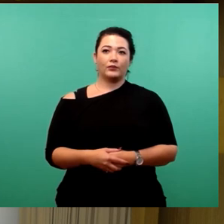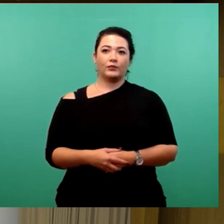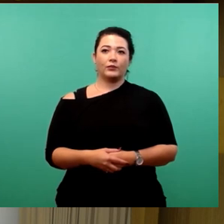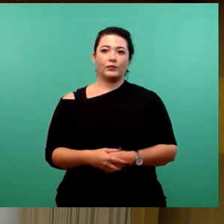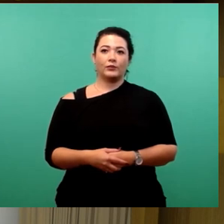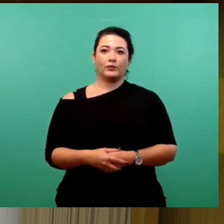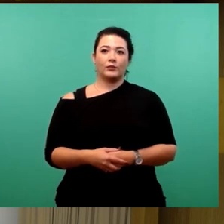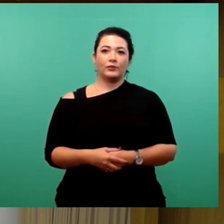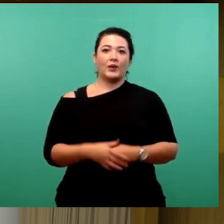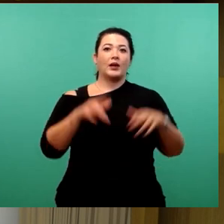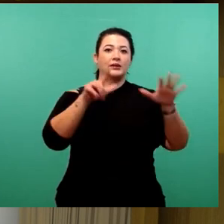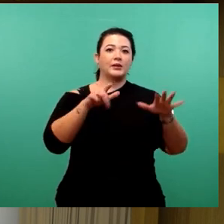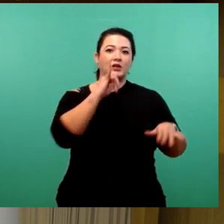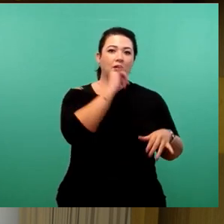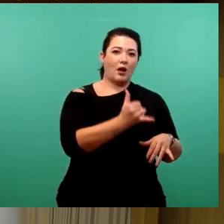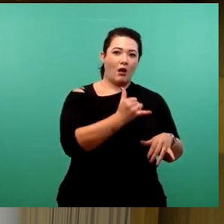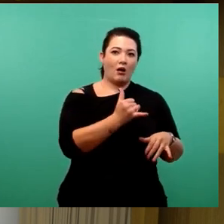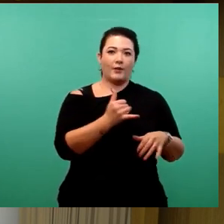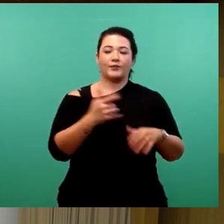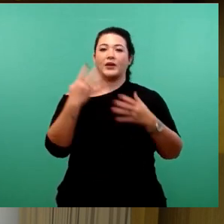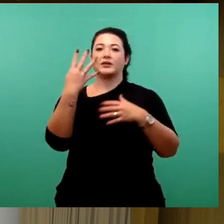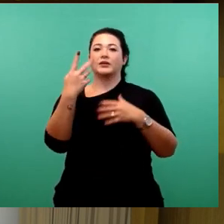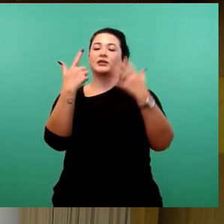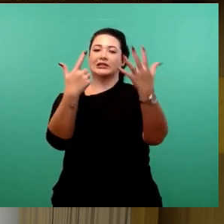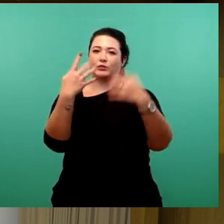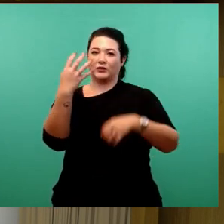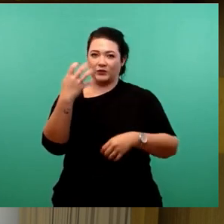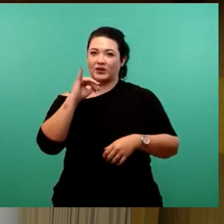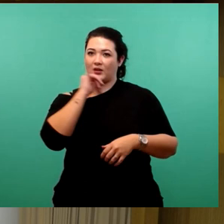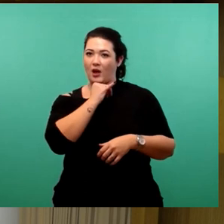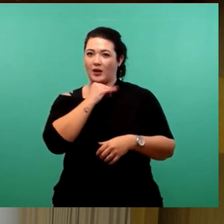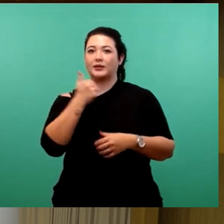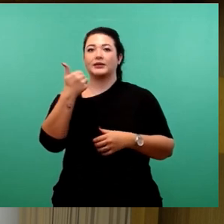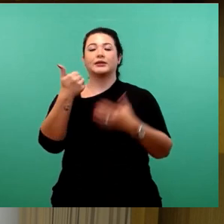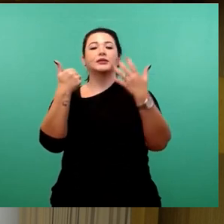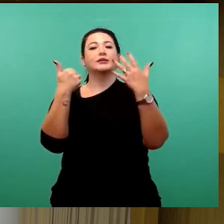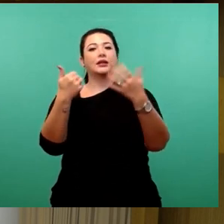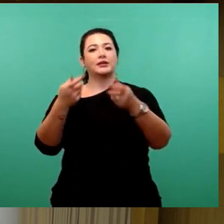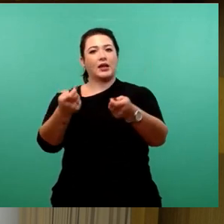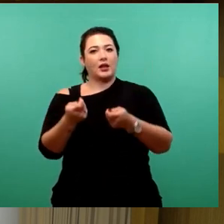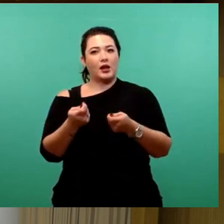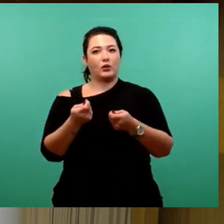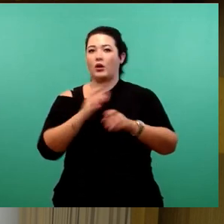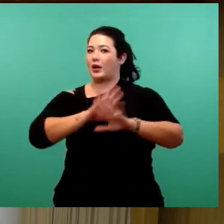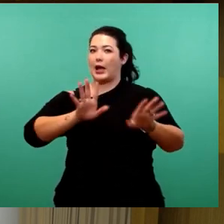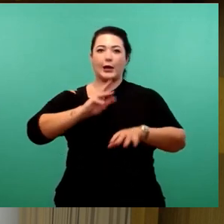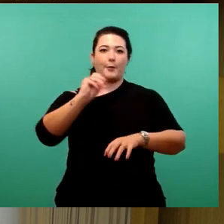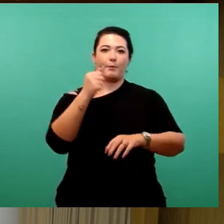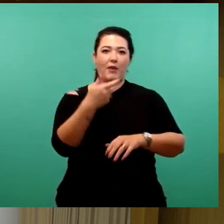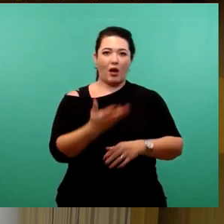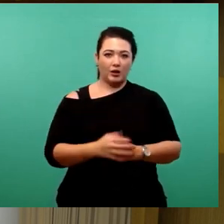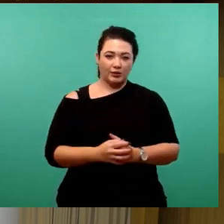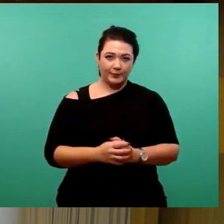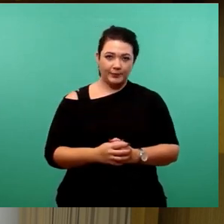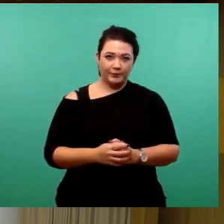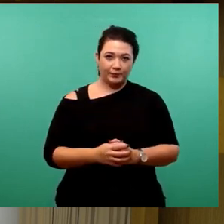17 Ja stimmen, 47 Nein stimmen, 6 Enthaltungen, hat keine Mehrheit gefunden. Soweit setzen